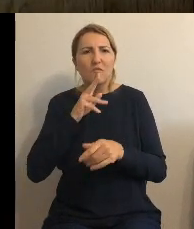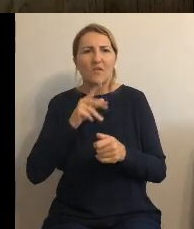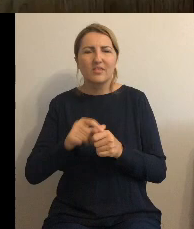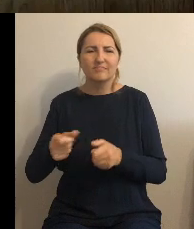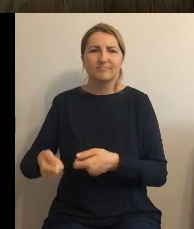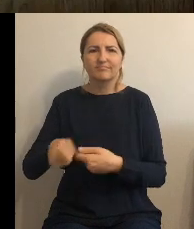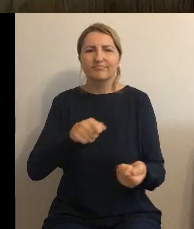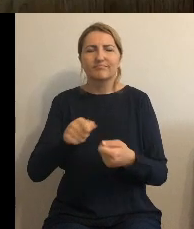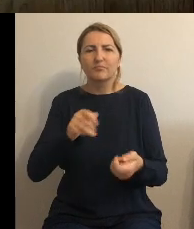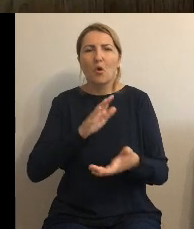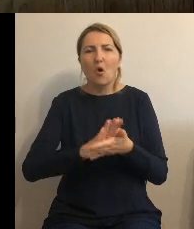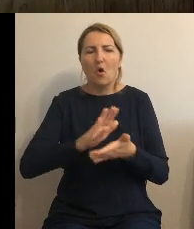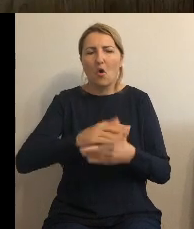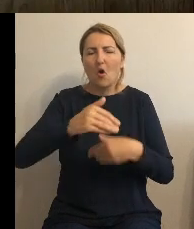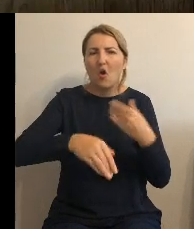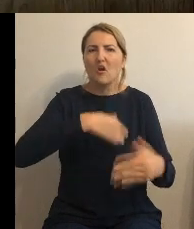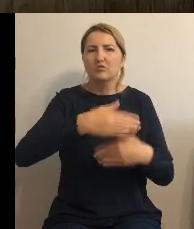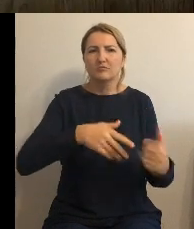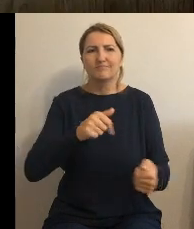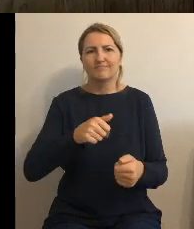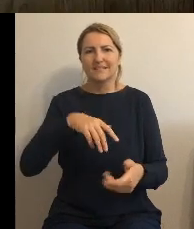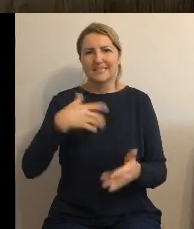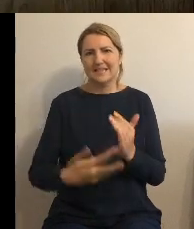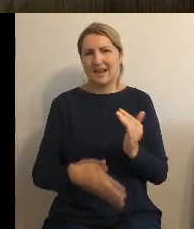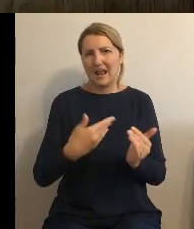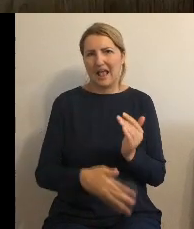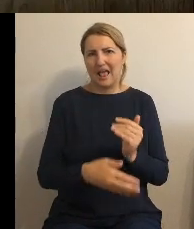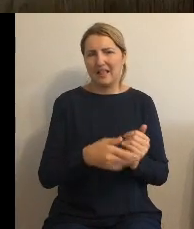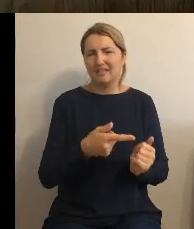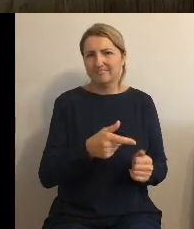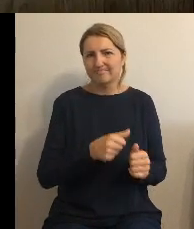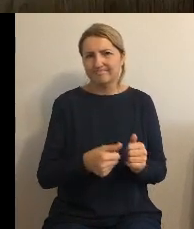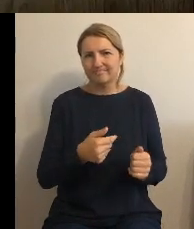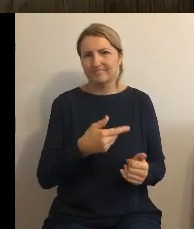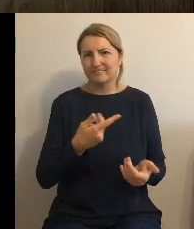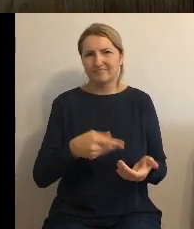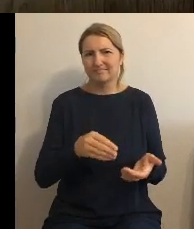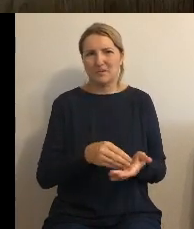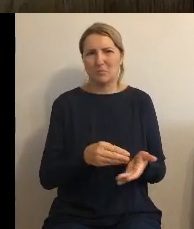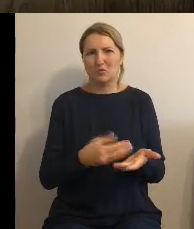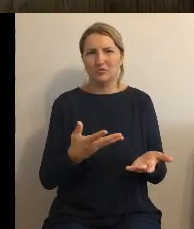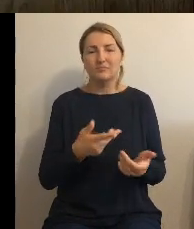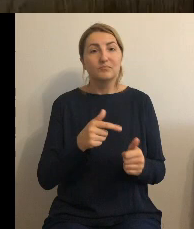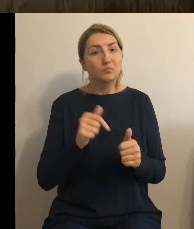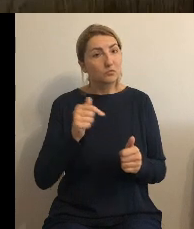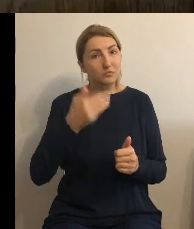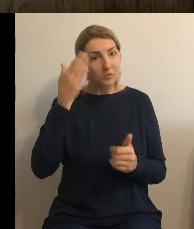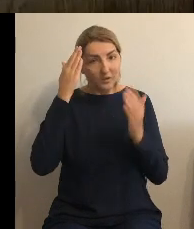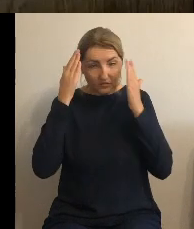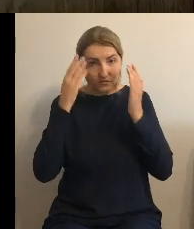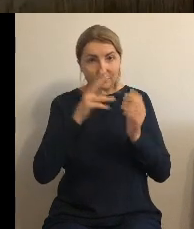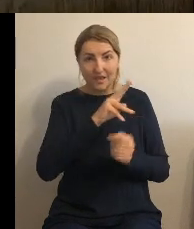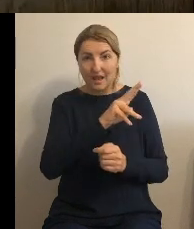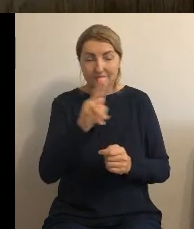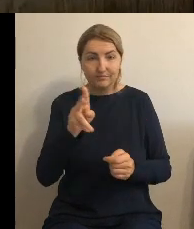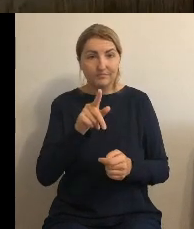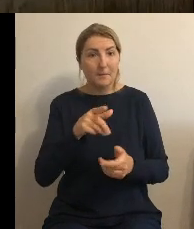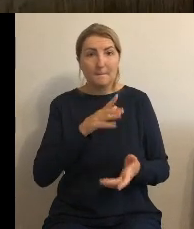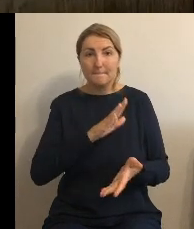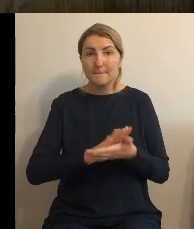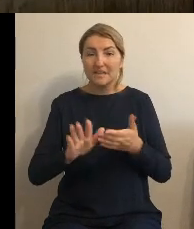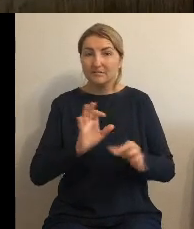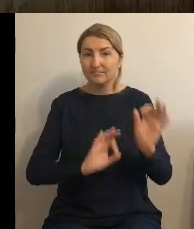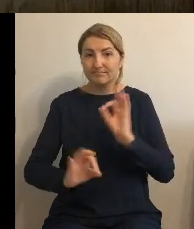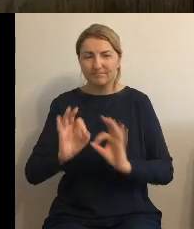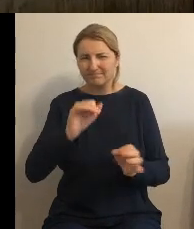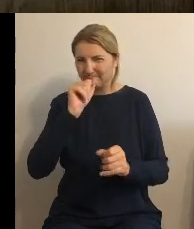płukanie to są niepotrzebne straty i musimy sobie z tego zdawać sprawę i teraz żeby to uniknąć my nie jesteśmy w stanie bez modernizacji tych